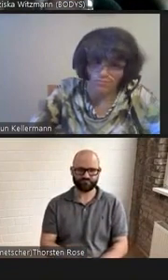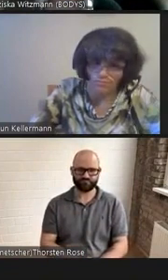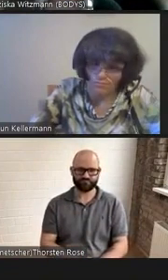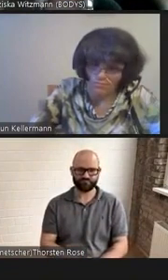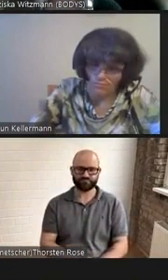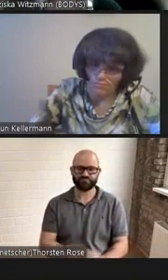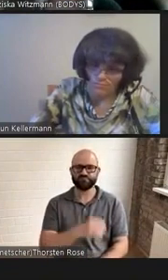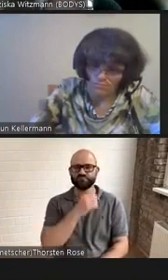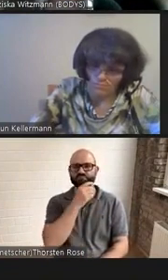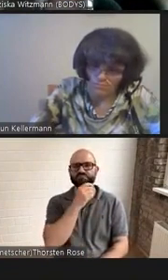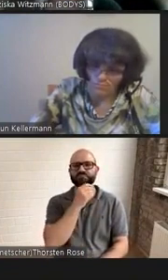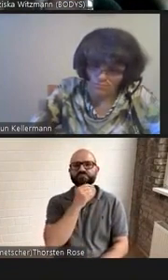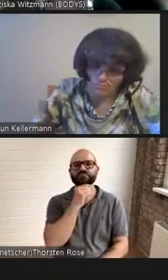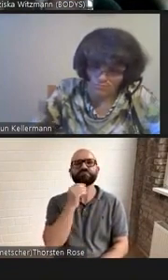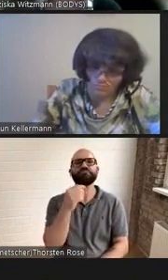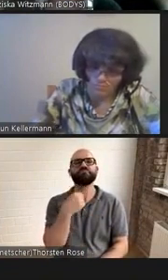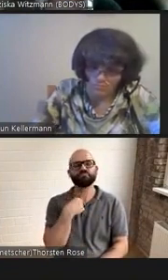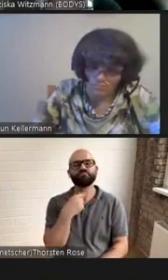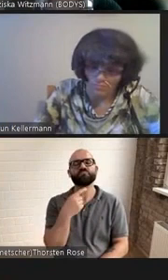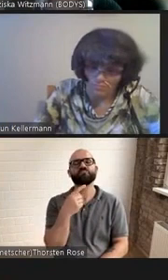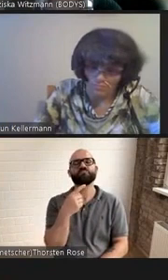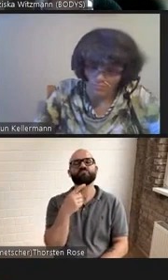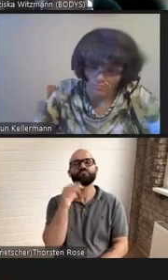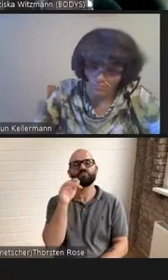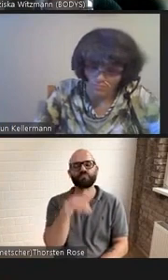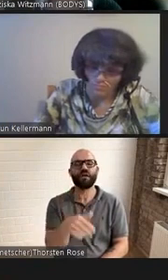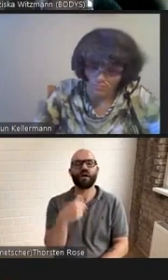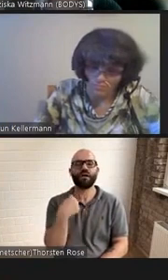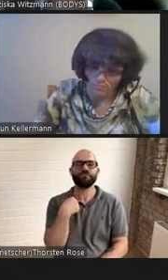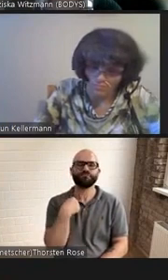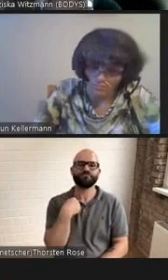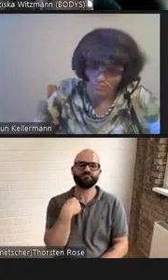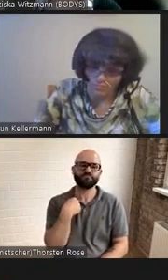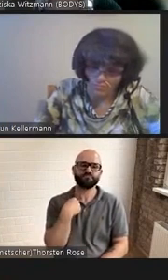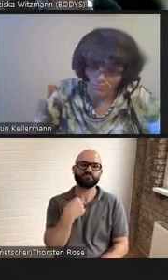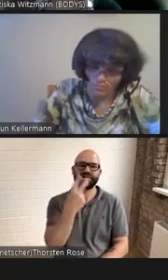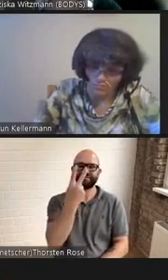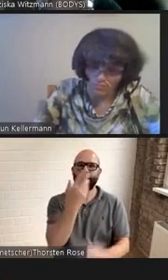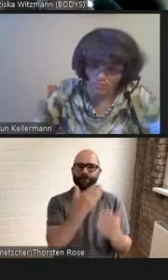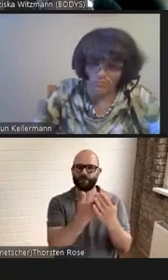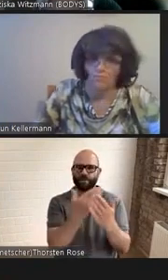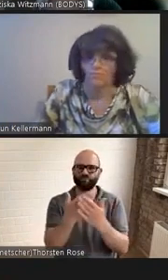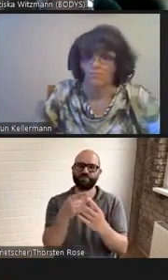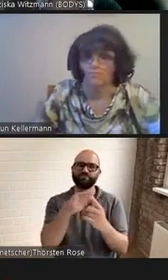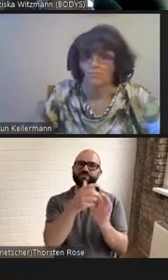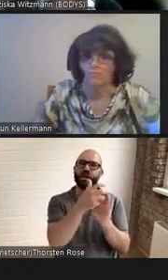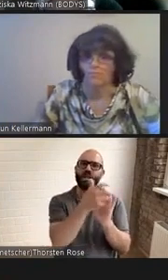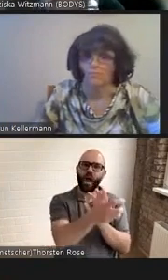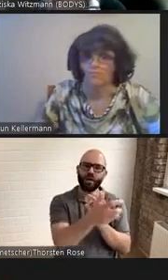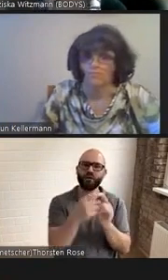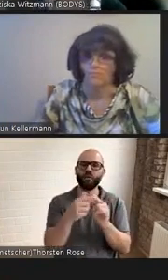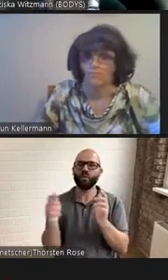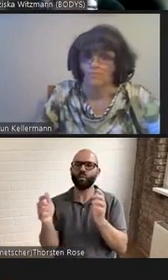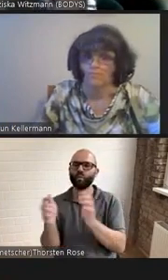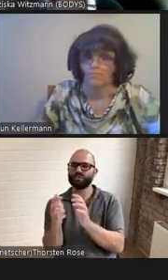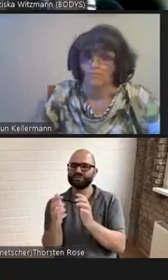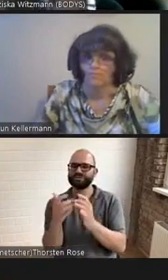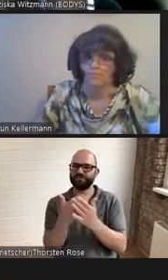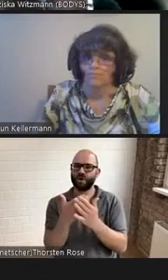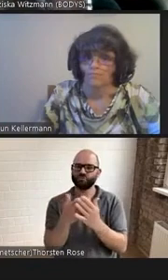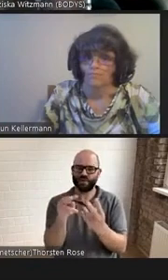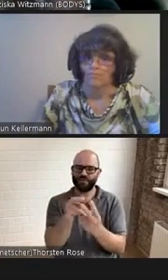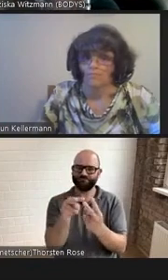einem längeren und an einem kurzeren Beispiel vorführen.